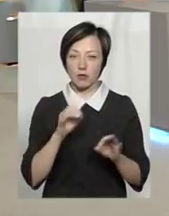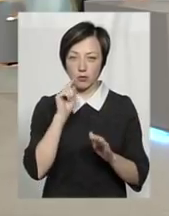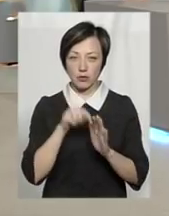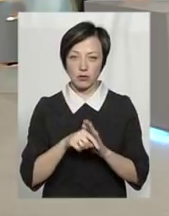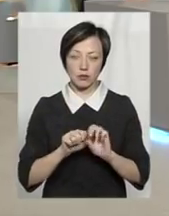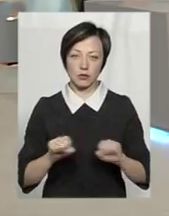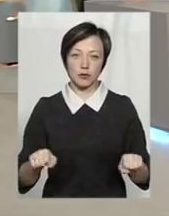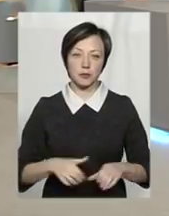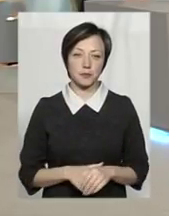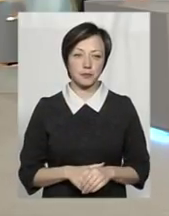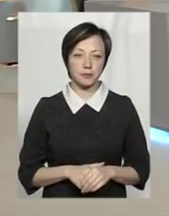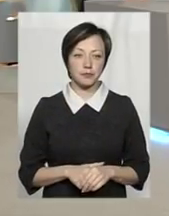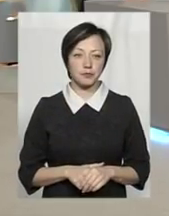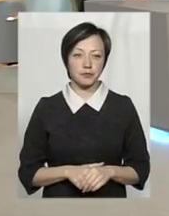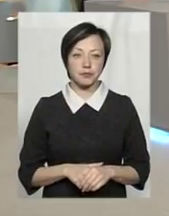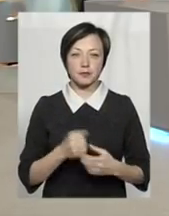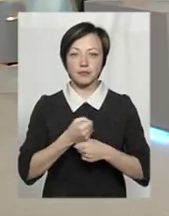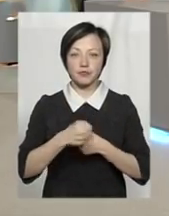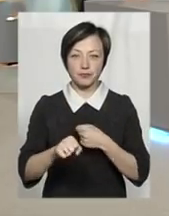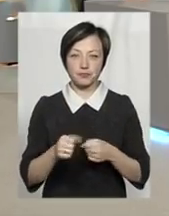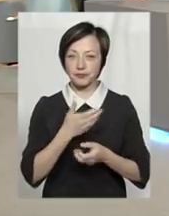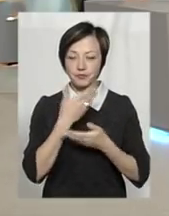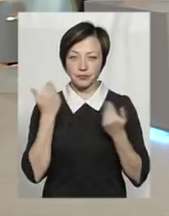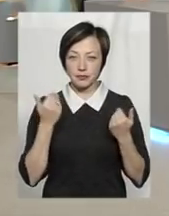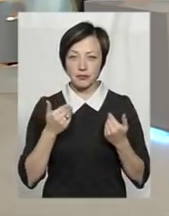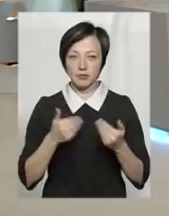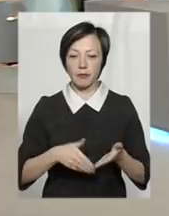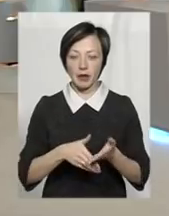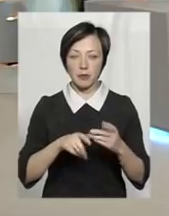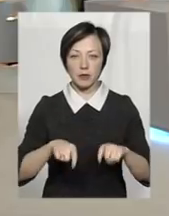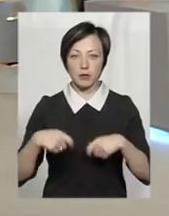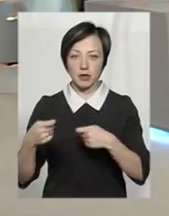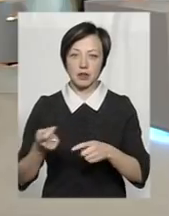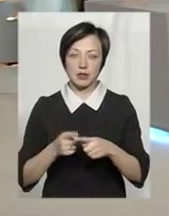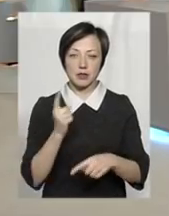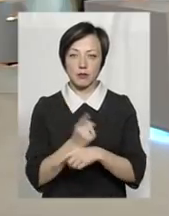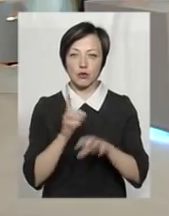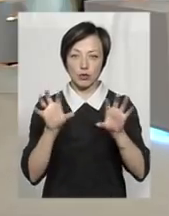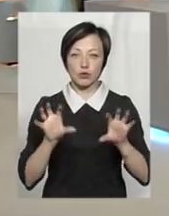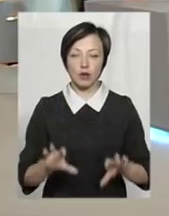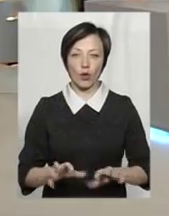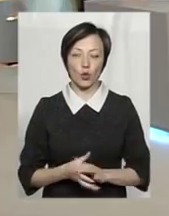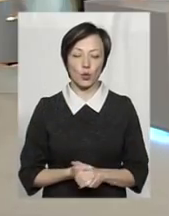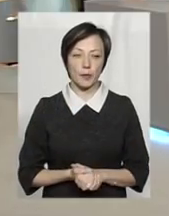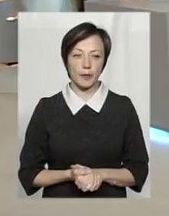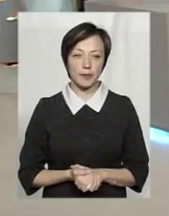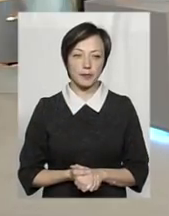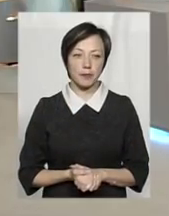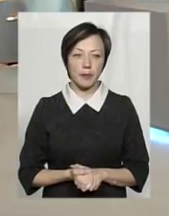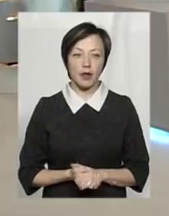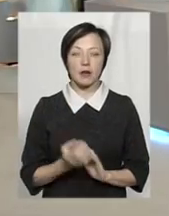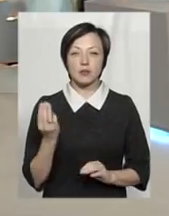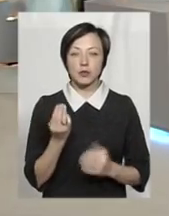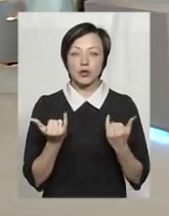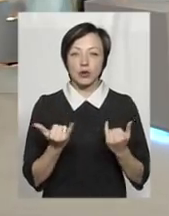там не може бути ніякого силового методу передачі, тому що це заборонено законом. В Шепетівці